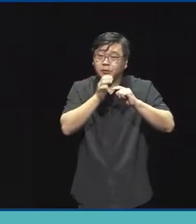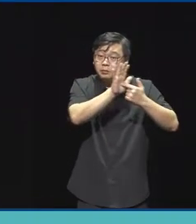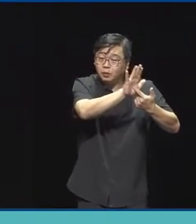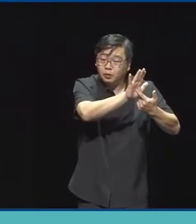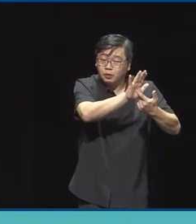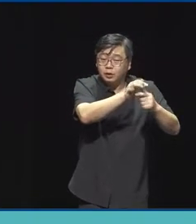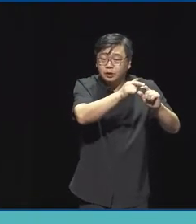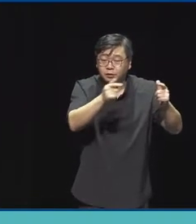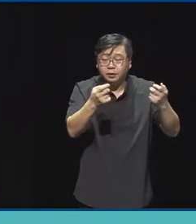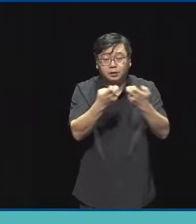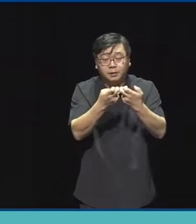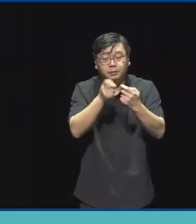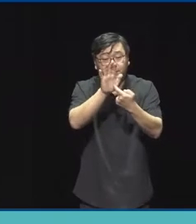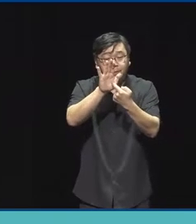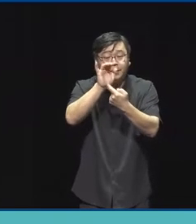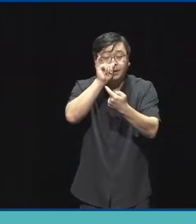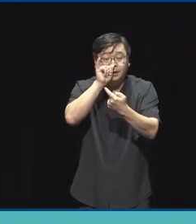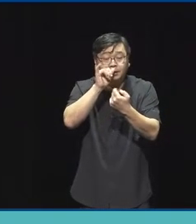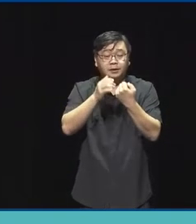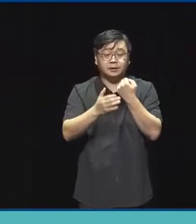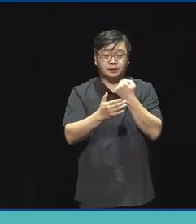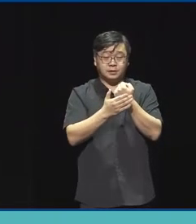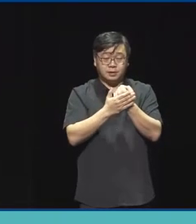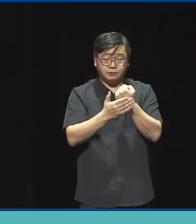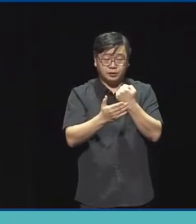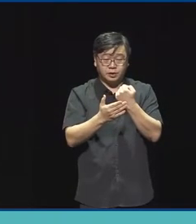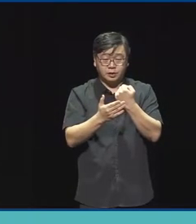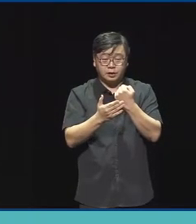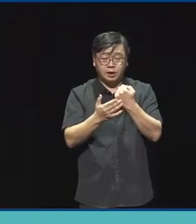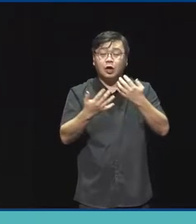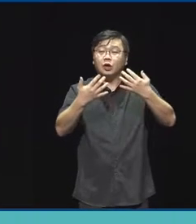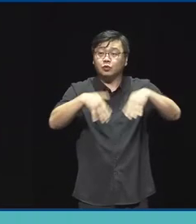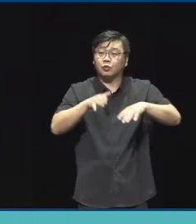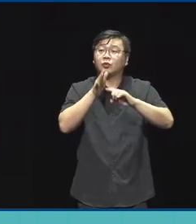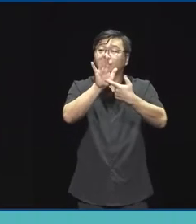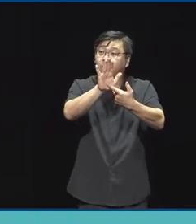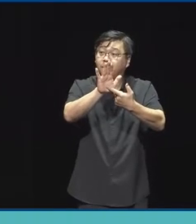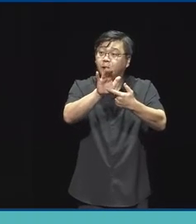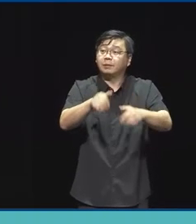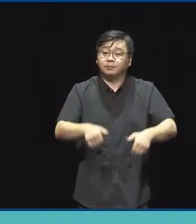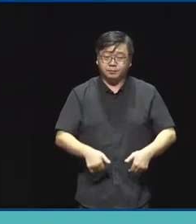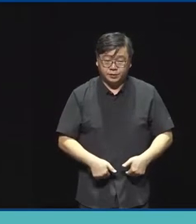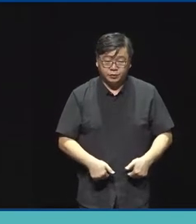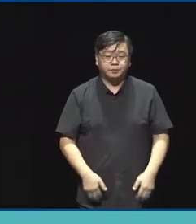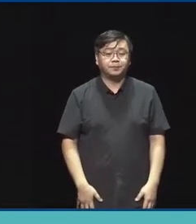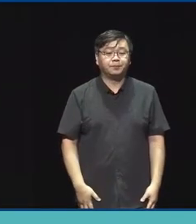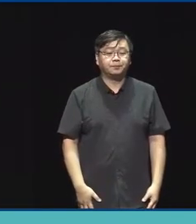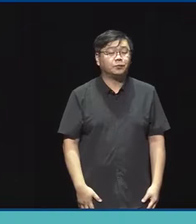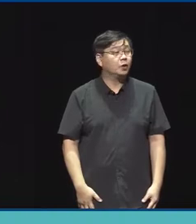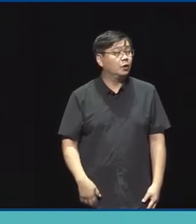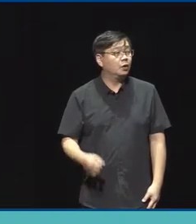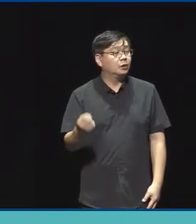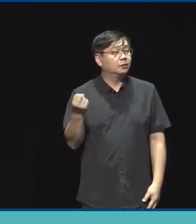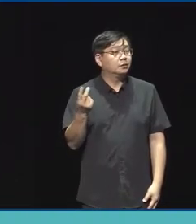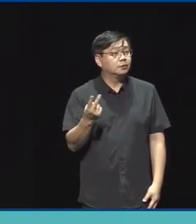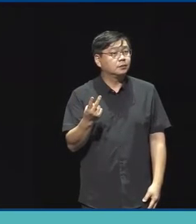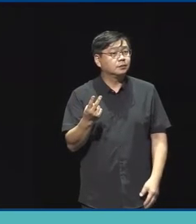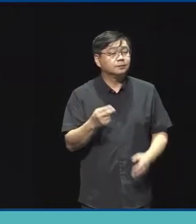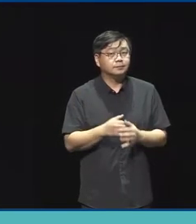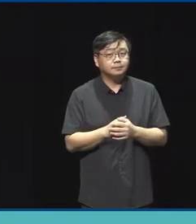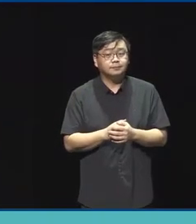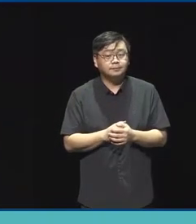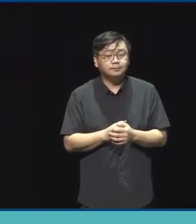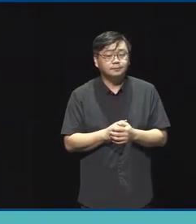작품이 구현될 수 있는 가능성이 있기 때문에 그러한 부분들을 열어드리는 것입니다 그리고 저희가 이런 부분들에 대해서